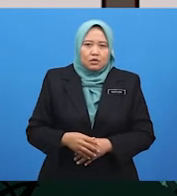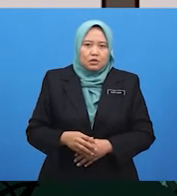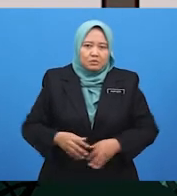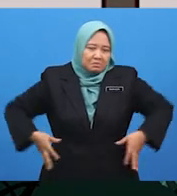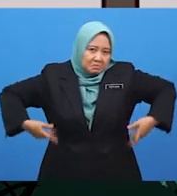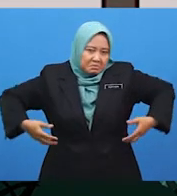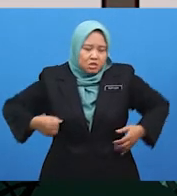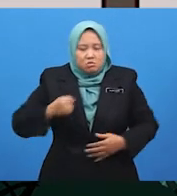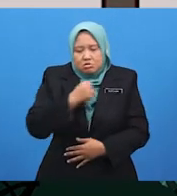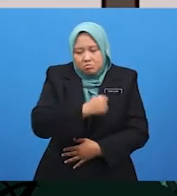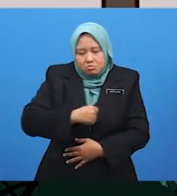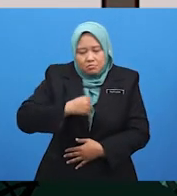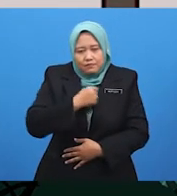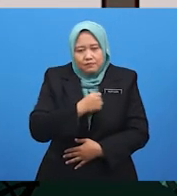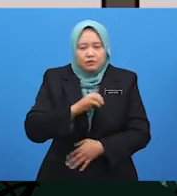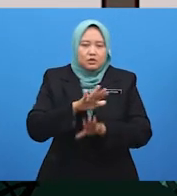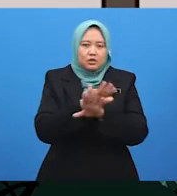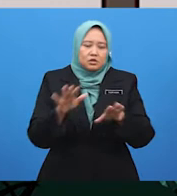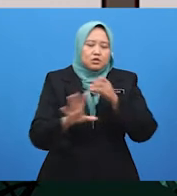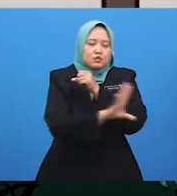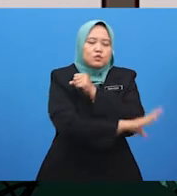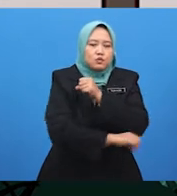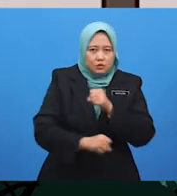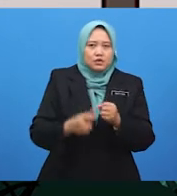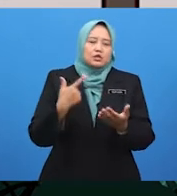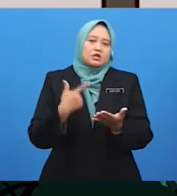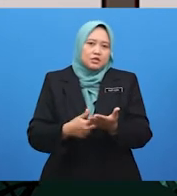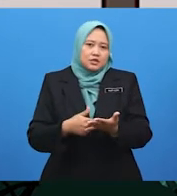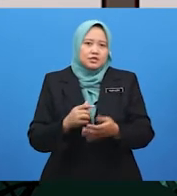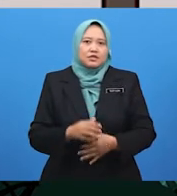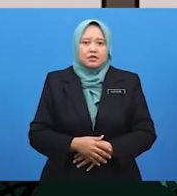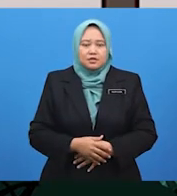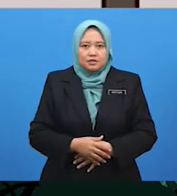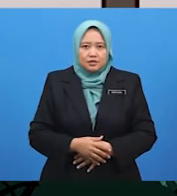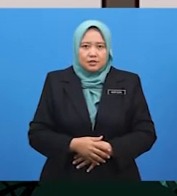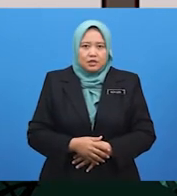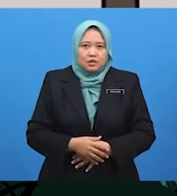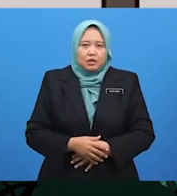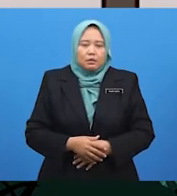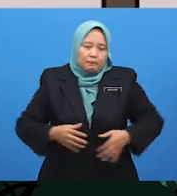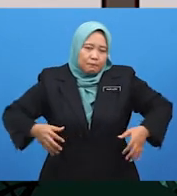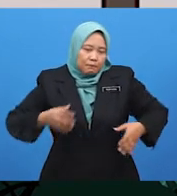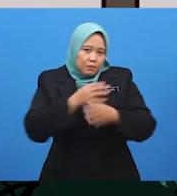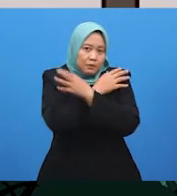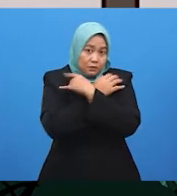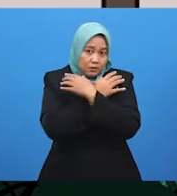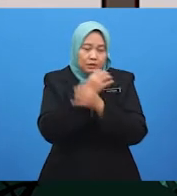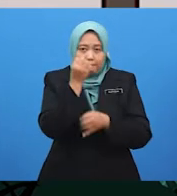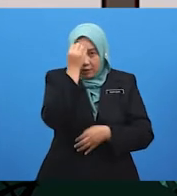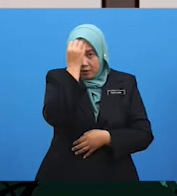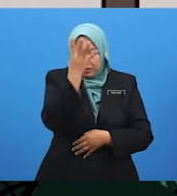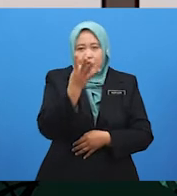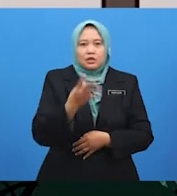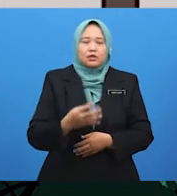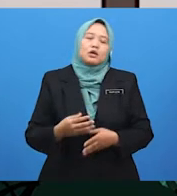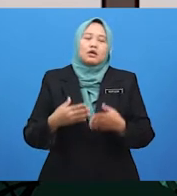tidak akan mencuri lagi. Oh, begitu. Kumki, lain kali, minta kebenaran sebelum membuat